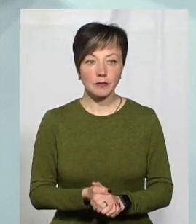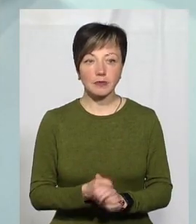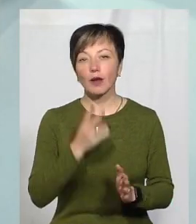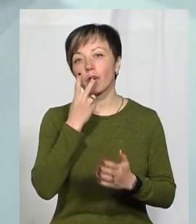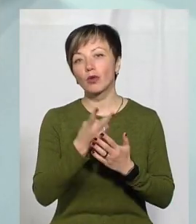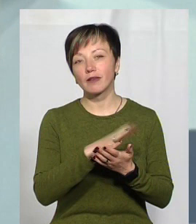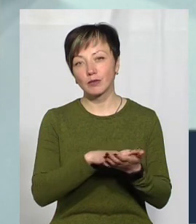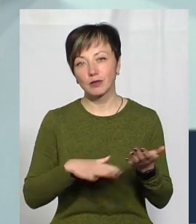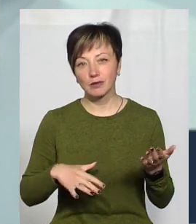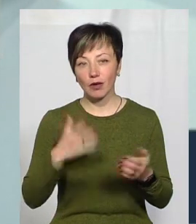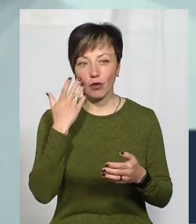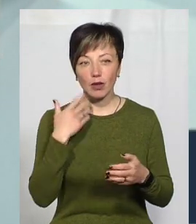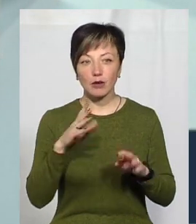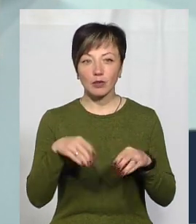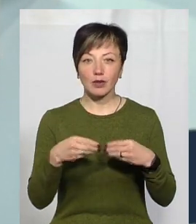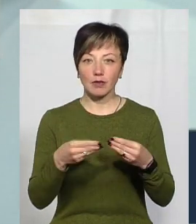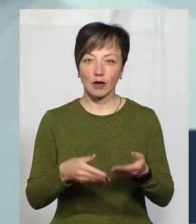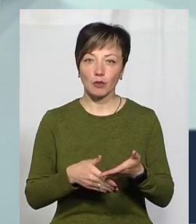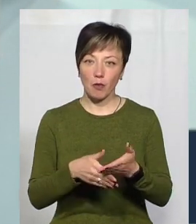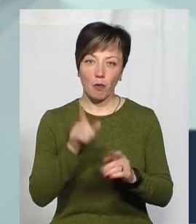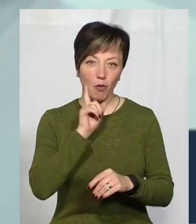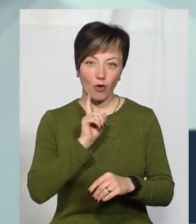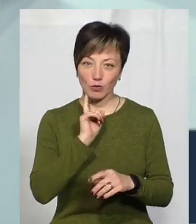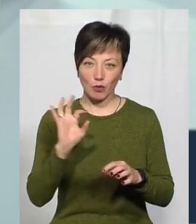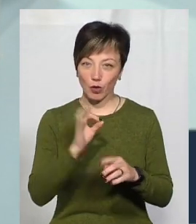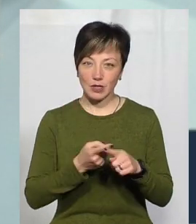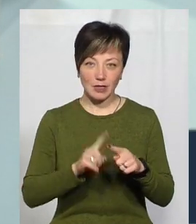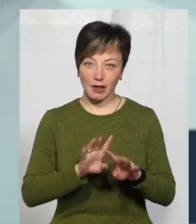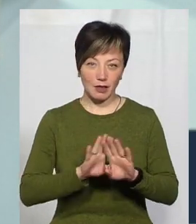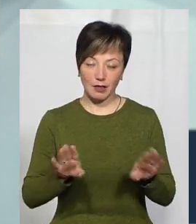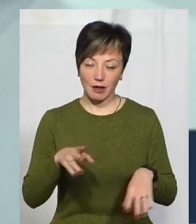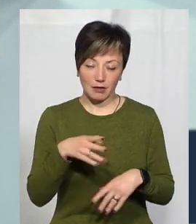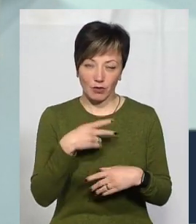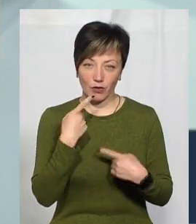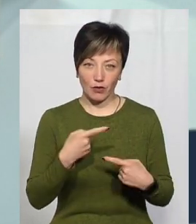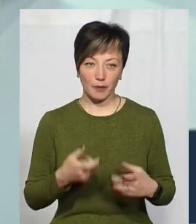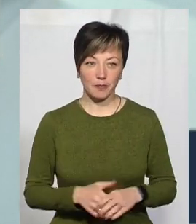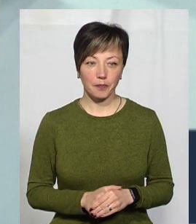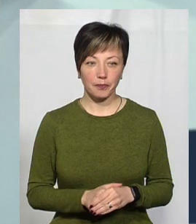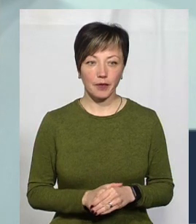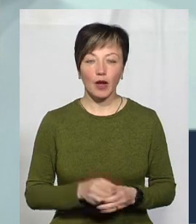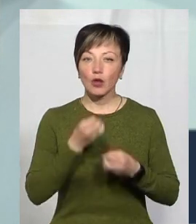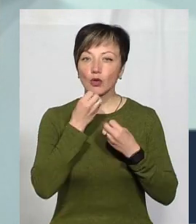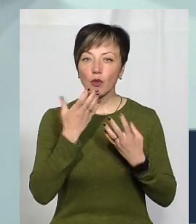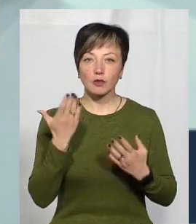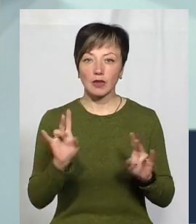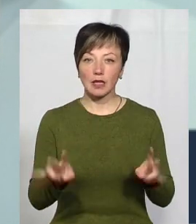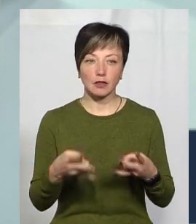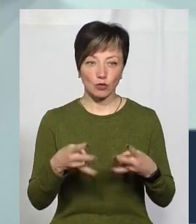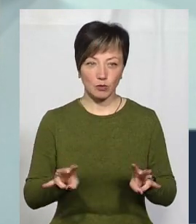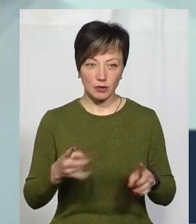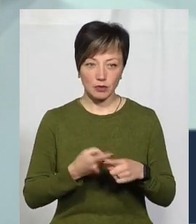Подивимося, коли вони будуть надавати допомогу. А, поки що про це не йде мова. Ну, добре, щоб ви і не